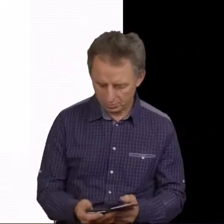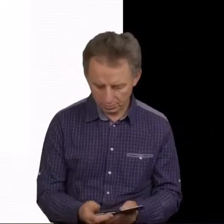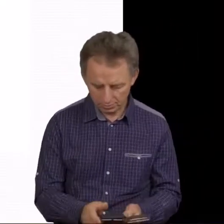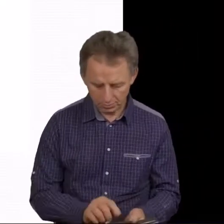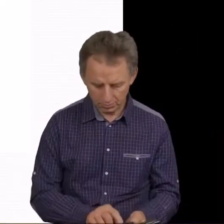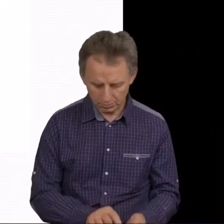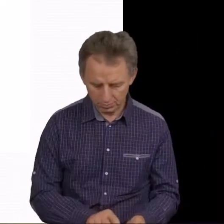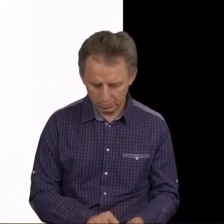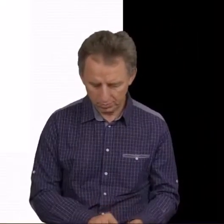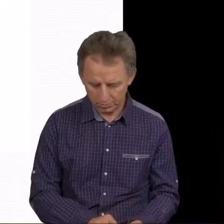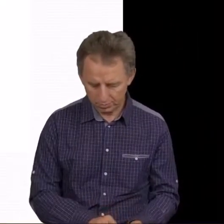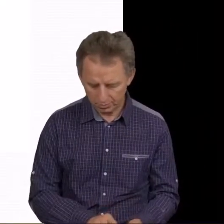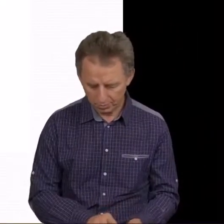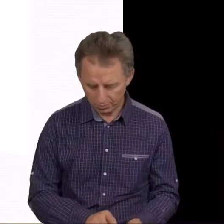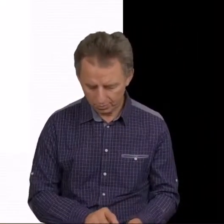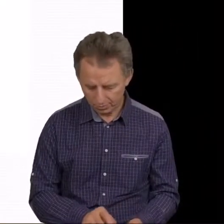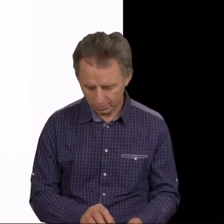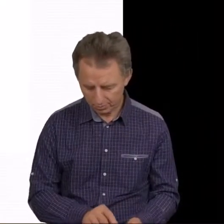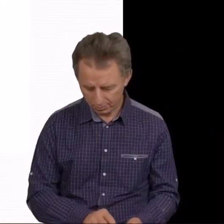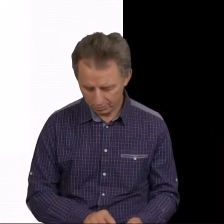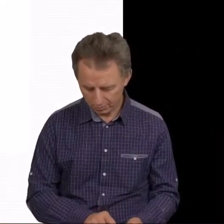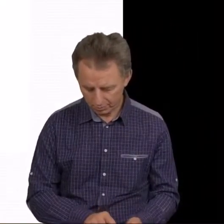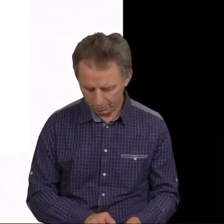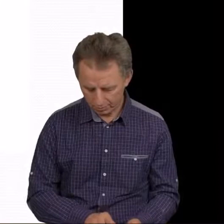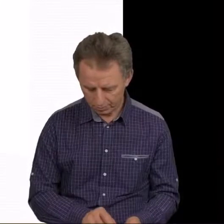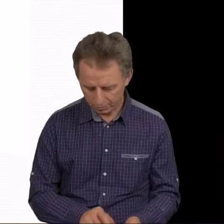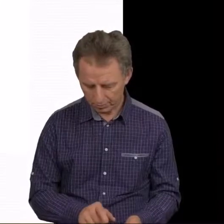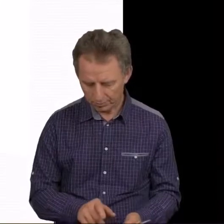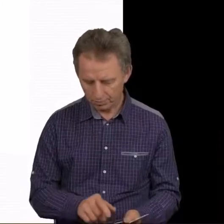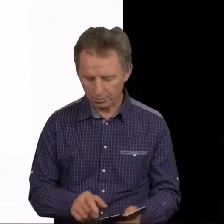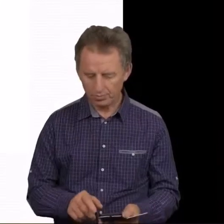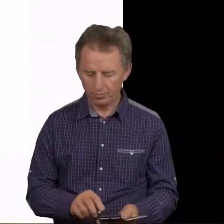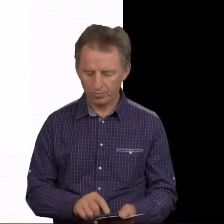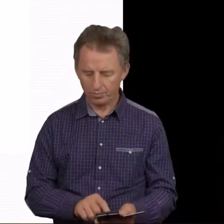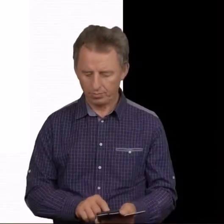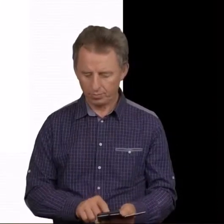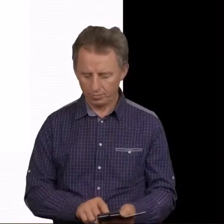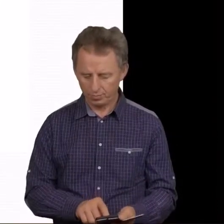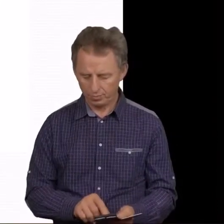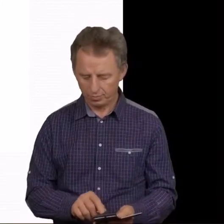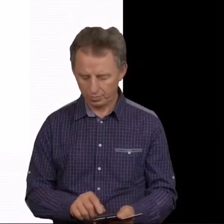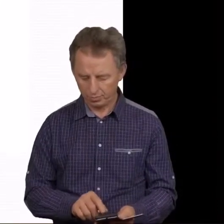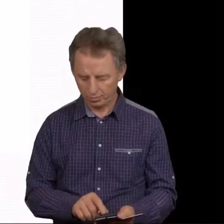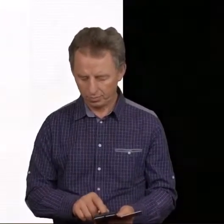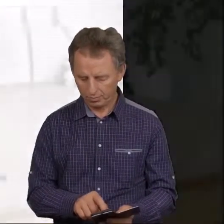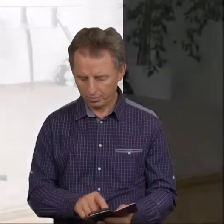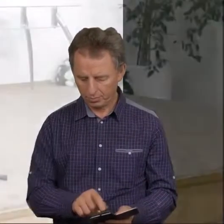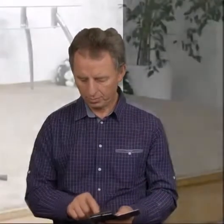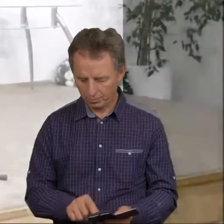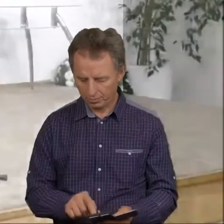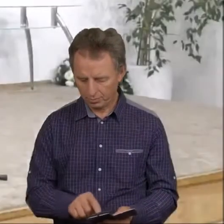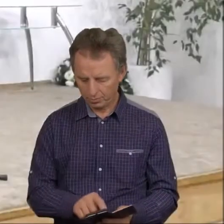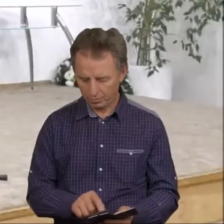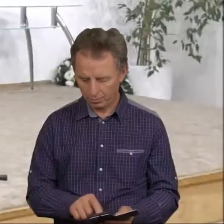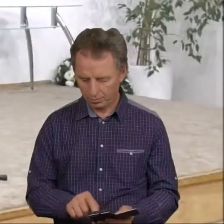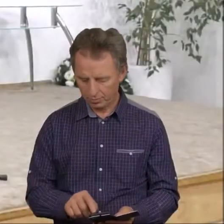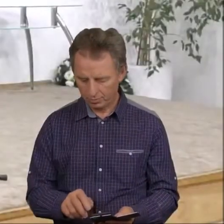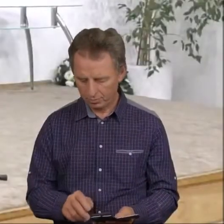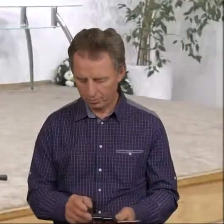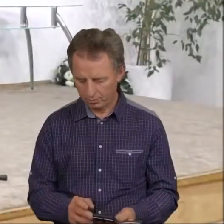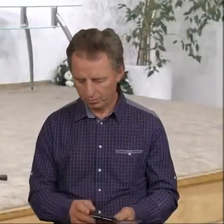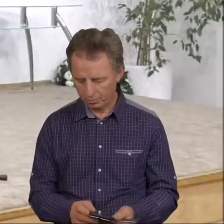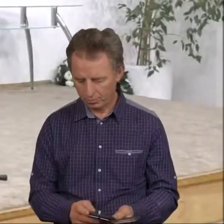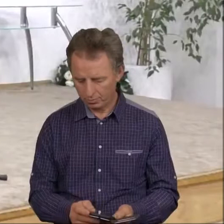proszę popatrzeć, w jakiej rzeczywistości my funkcjonujemy. Prawda? Obracamy pieniędzmi, które nie mają pokrycia. W olbrzymiej większości